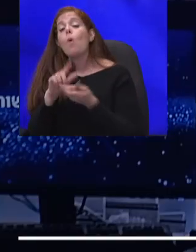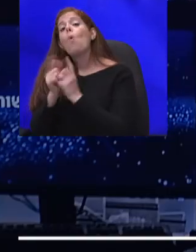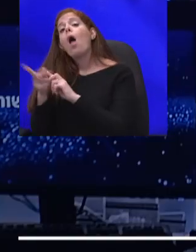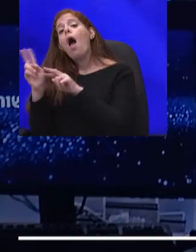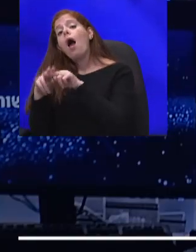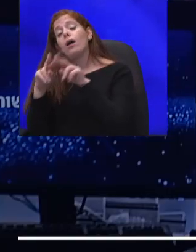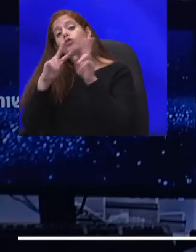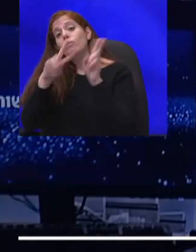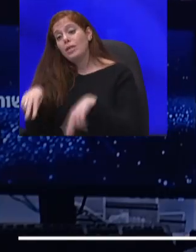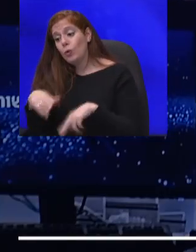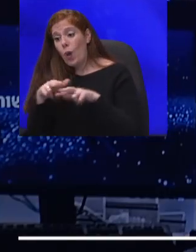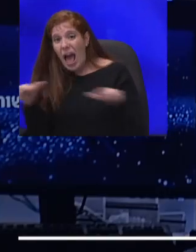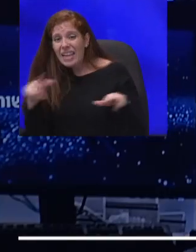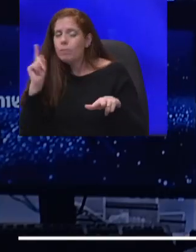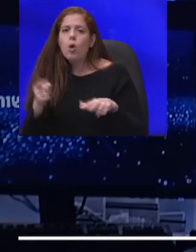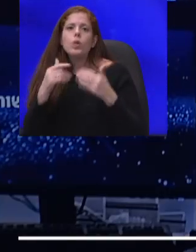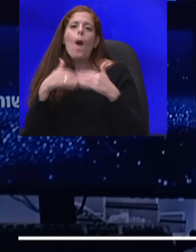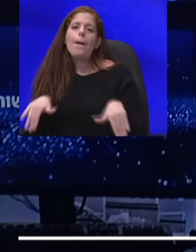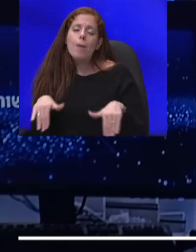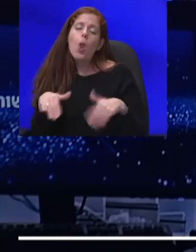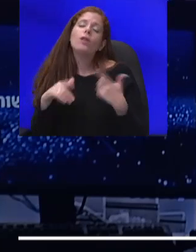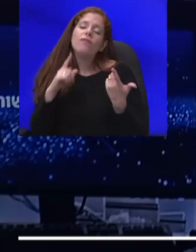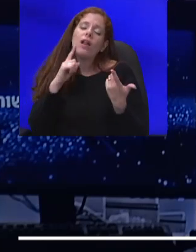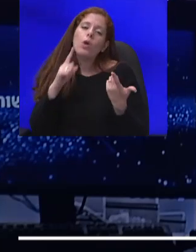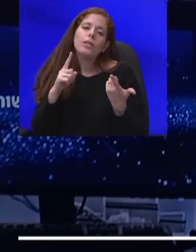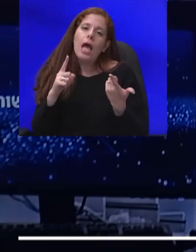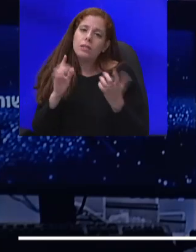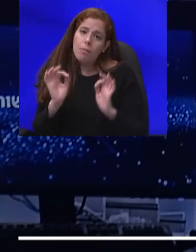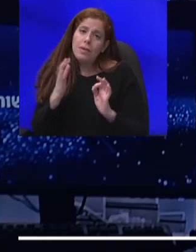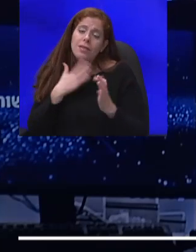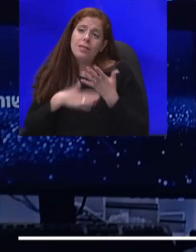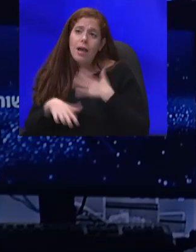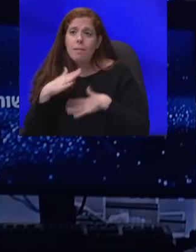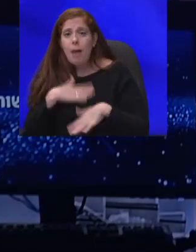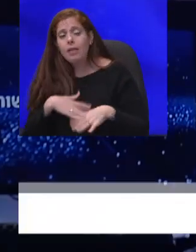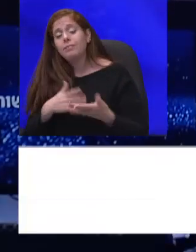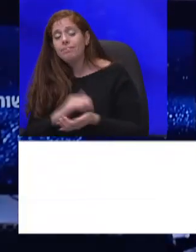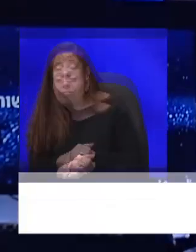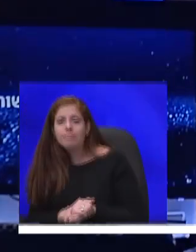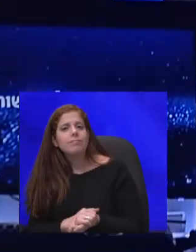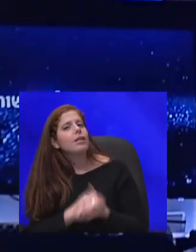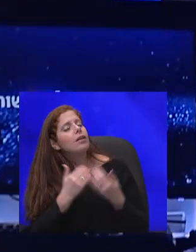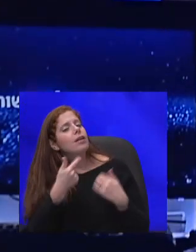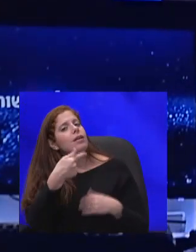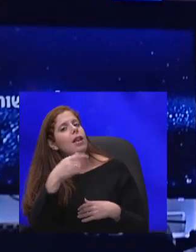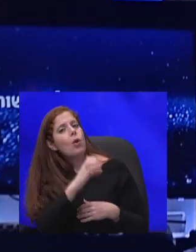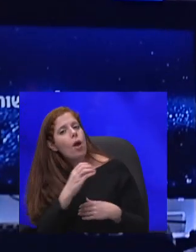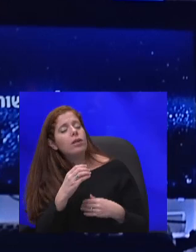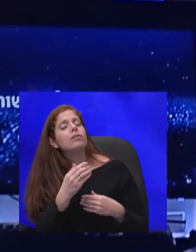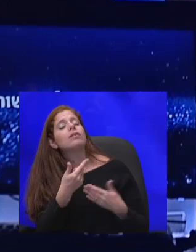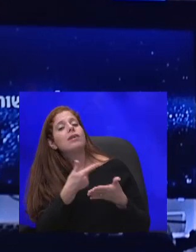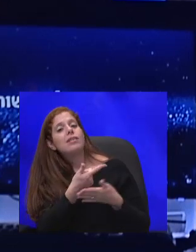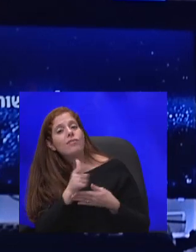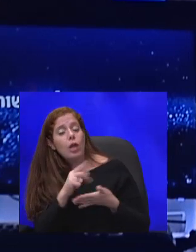בהגבלות מסוימות, אבל אתה יודע, זה באמת נחמת עניין. גילי כהן, כתבתנו המדינית, ולענייני ארטגיק